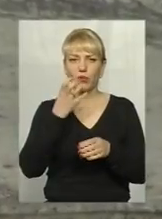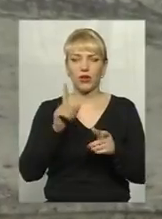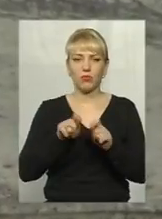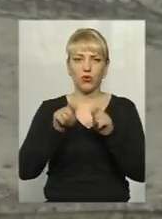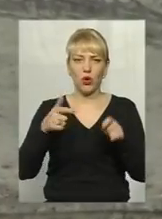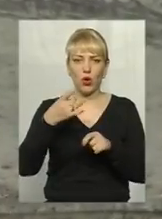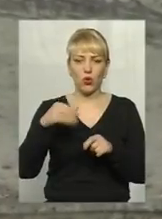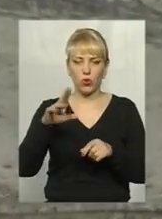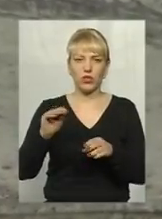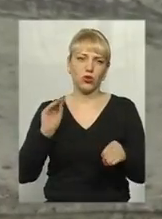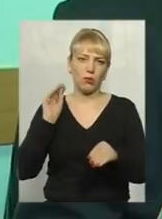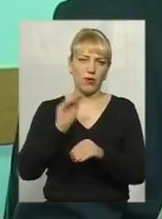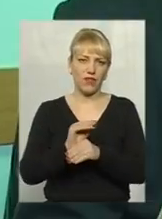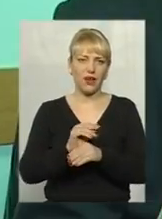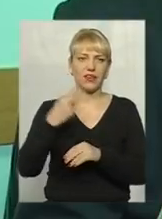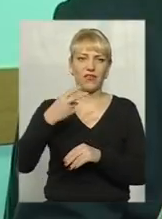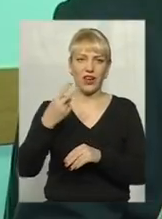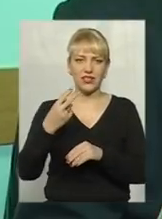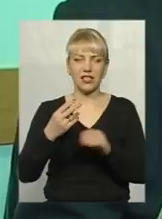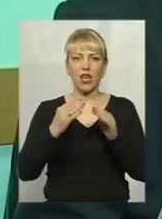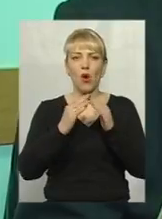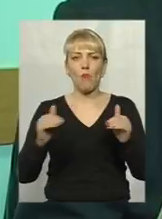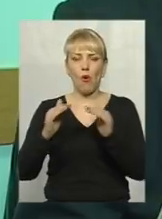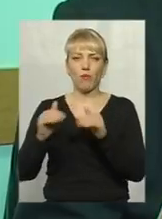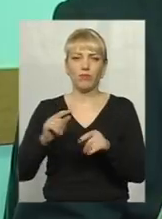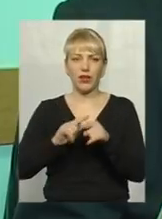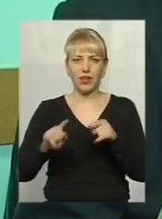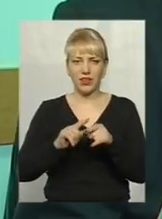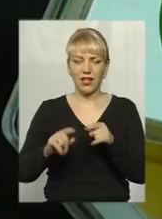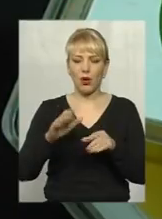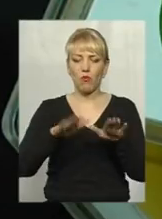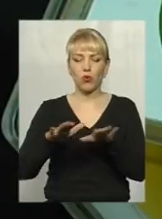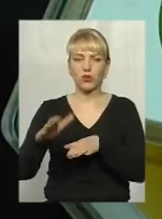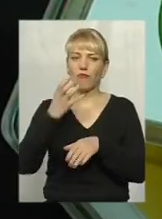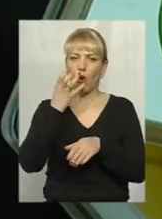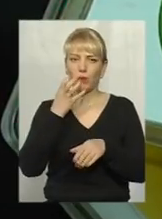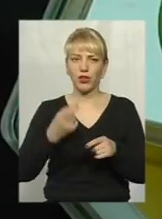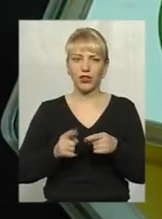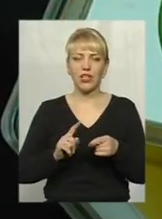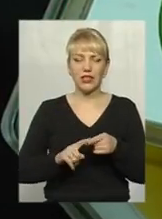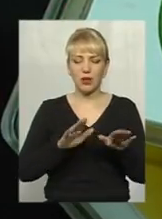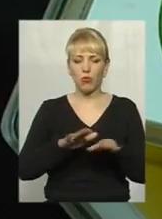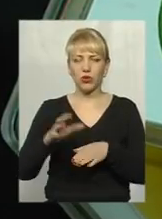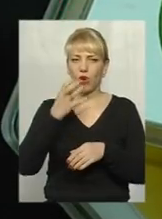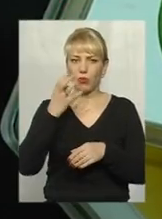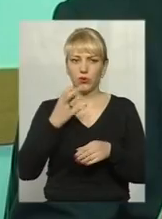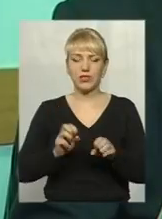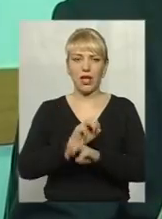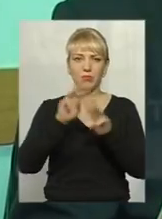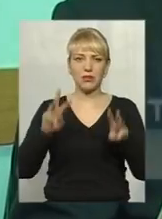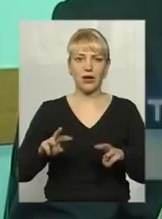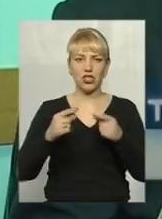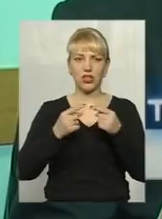додає 20 мобільних. В області підготовлено 20 мобільних пунктів обігріву. Ці пункти обігріву забезпечені